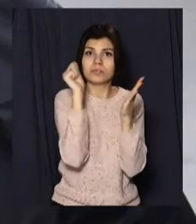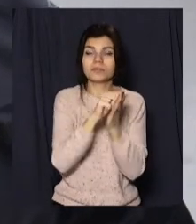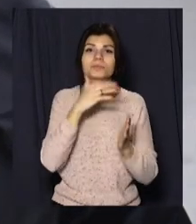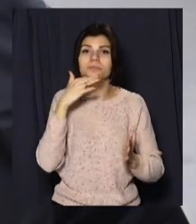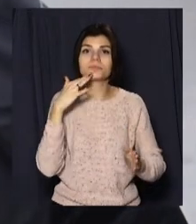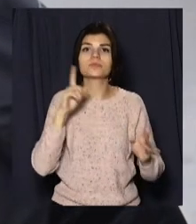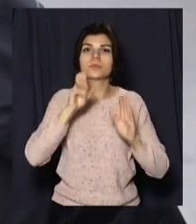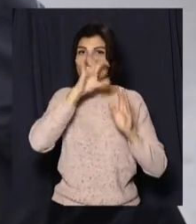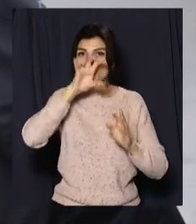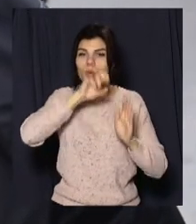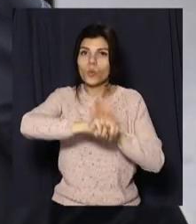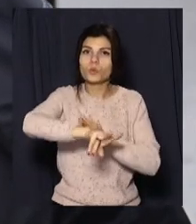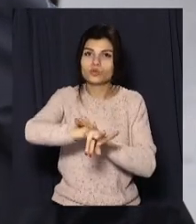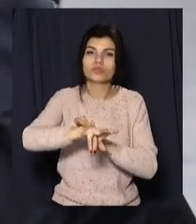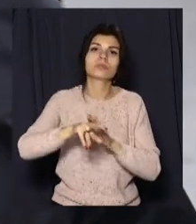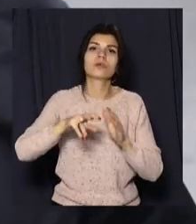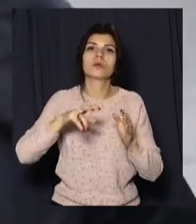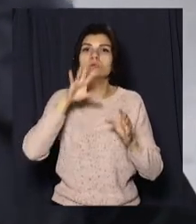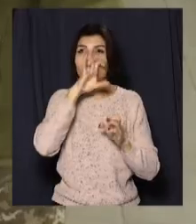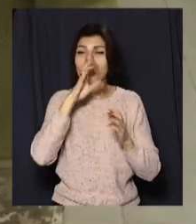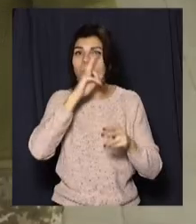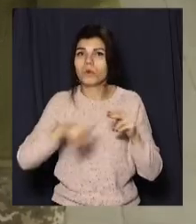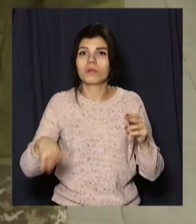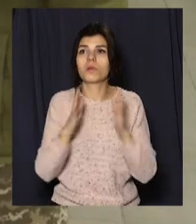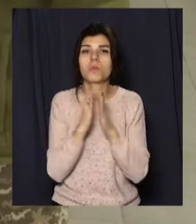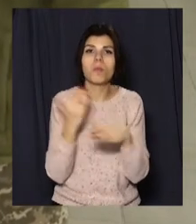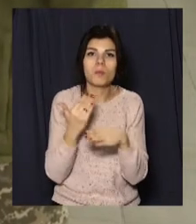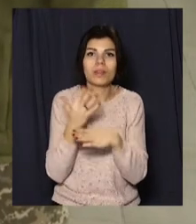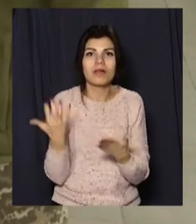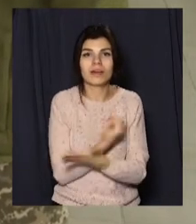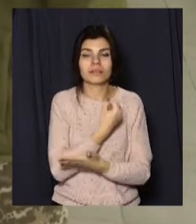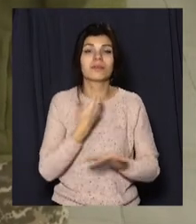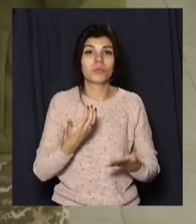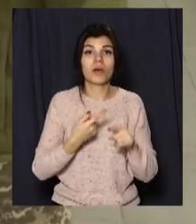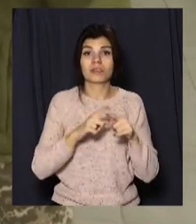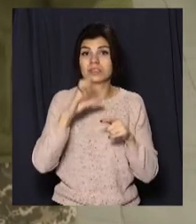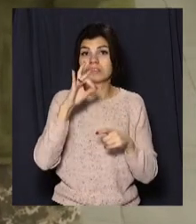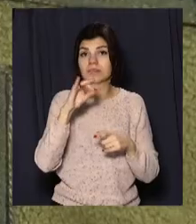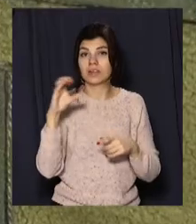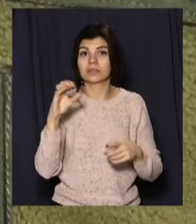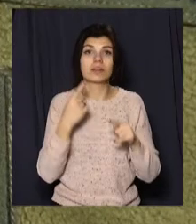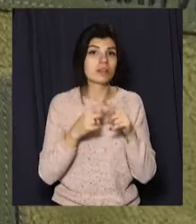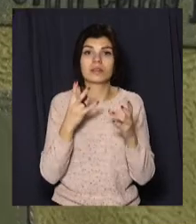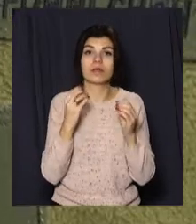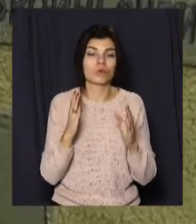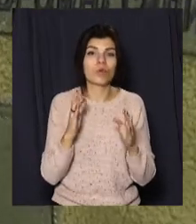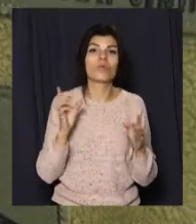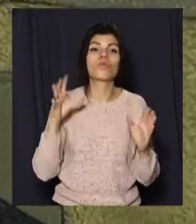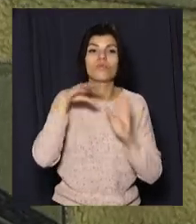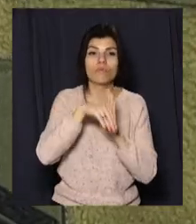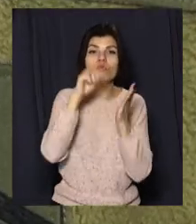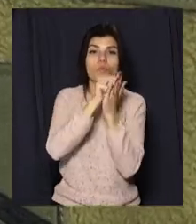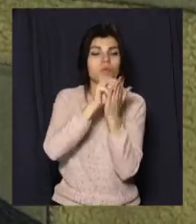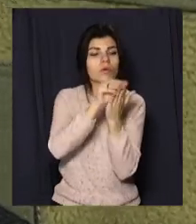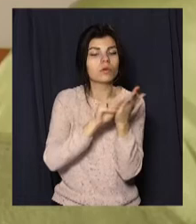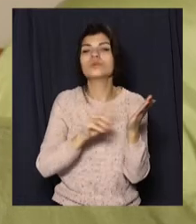збіжала собака, втіряна собака. Стрес для тварини – це не єдина причина створення петиції. Разом з цим у документі